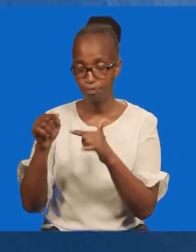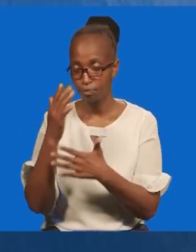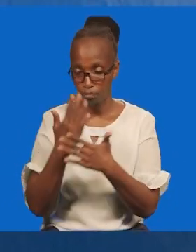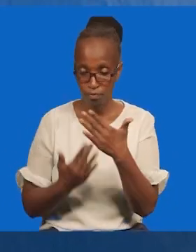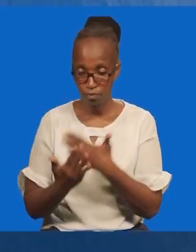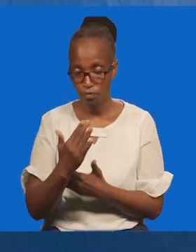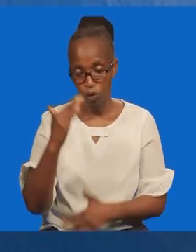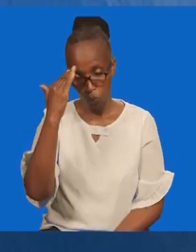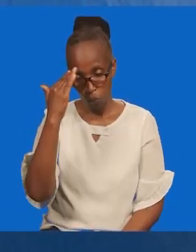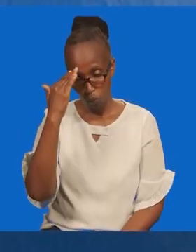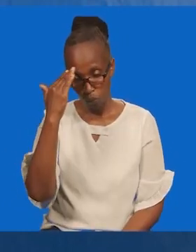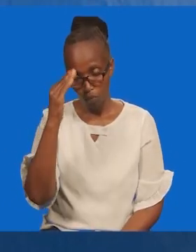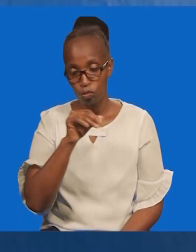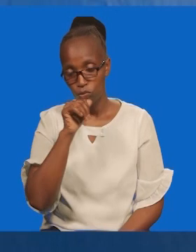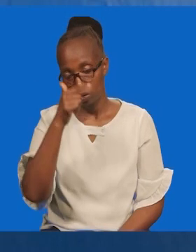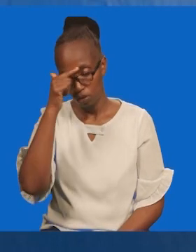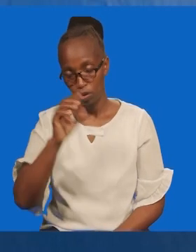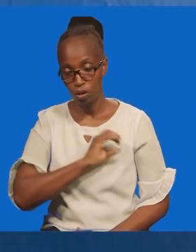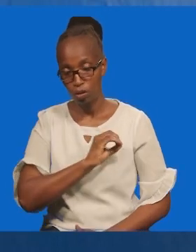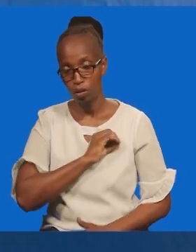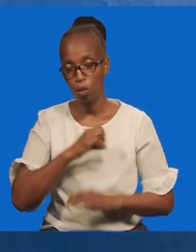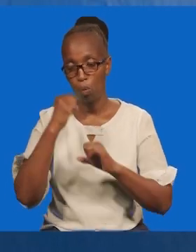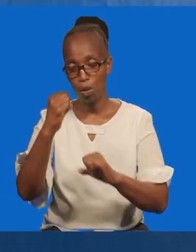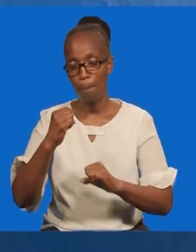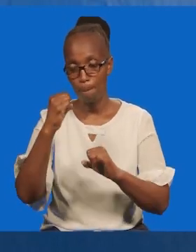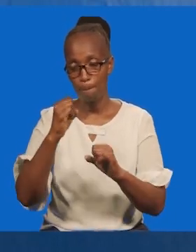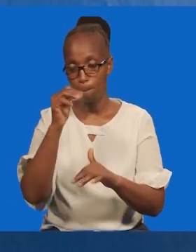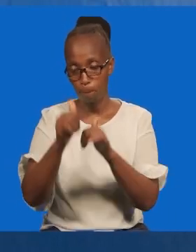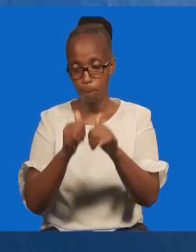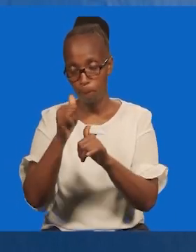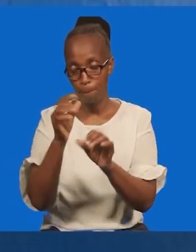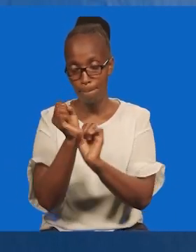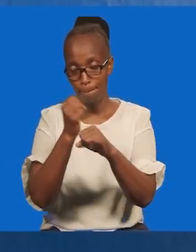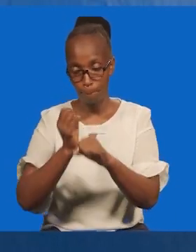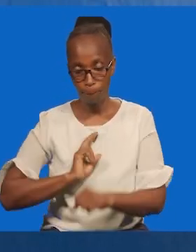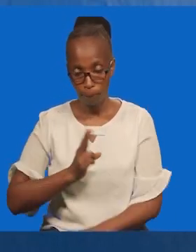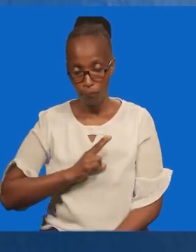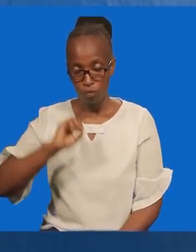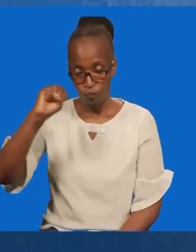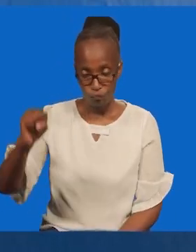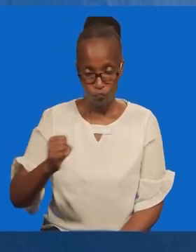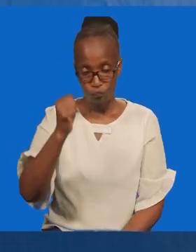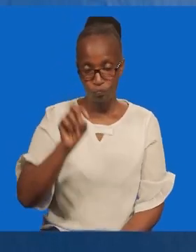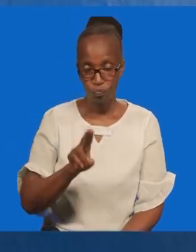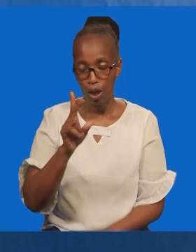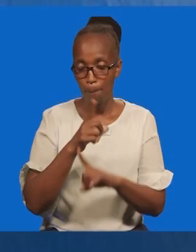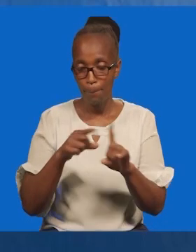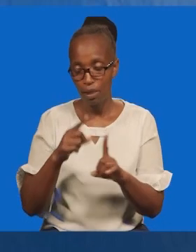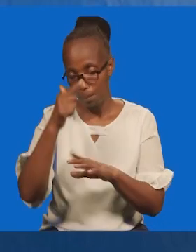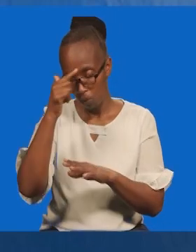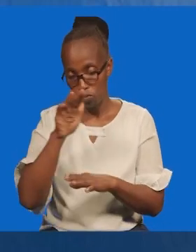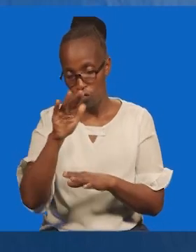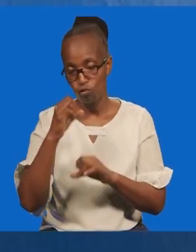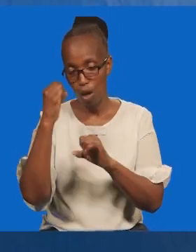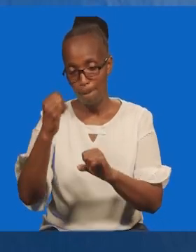ajili ya asubu ya leo ambapo umefanya, na jiuwa kwamba si kwa nguvu zetu ambapo umefanya tuamuke, bali ni kwa nguvu